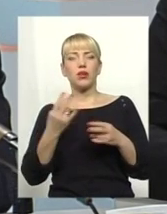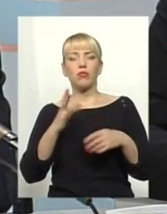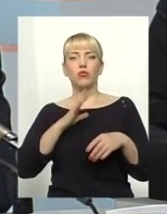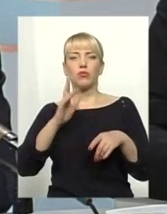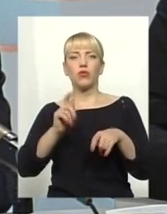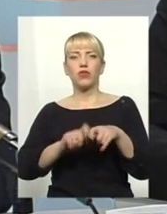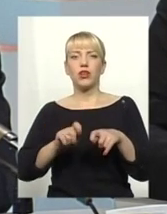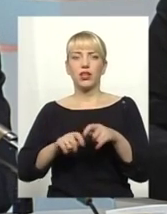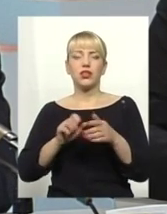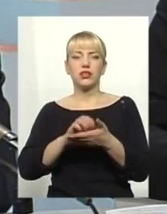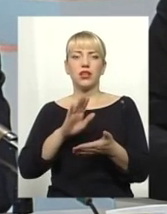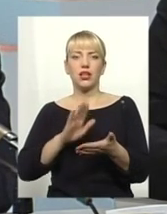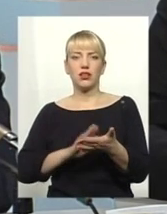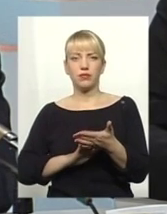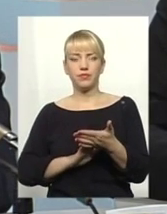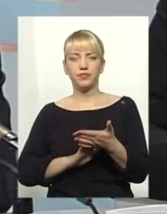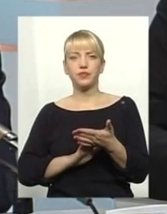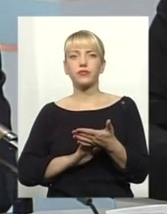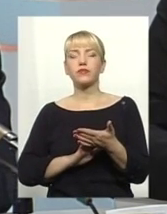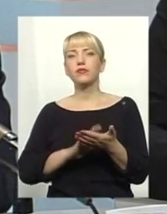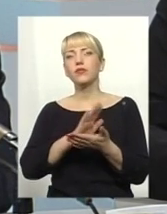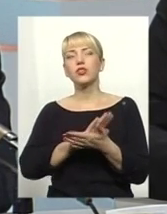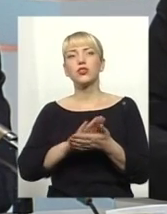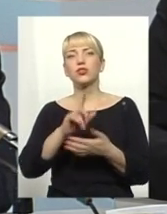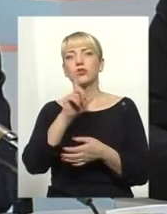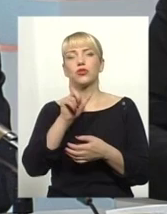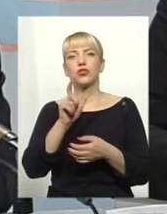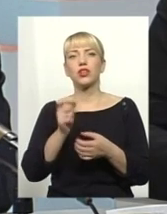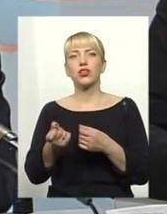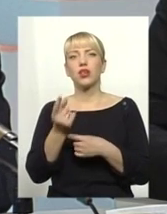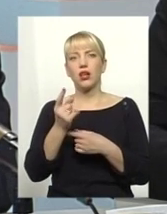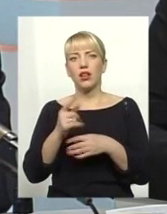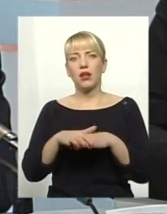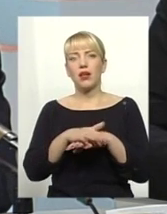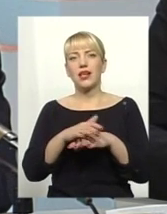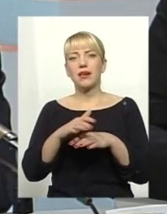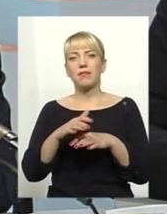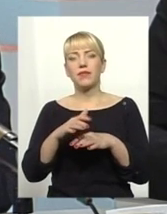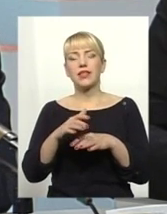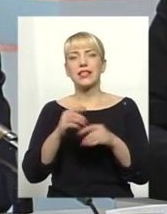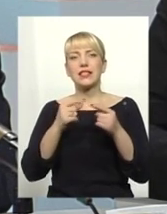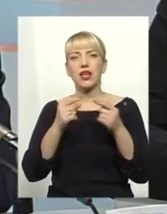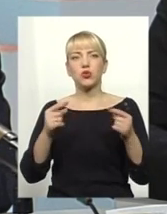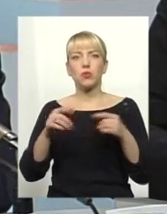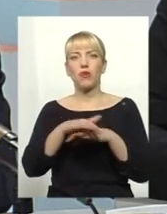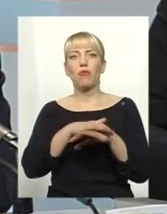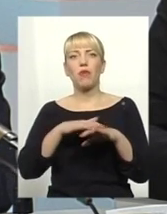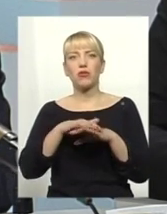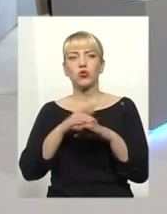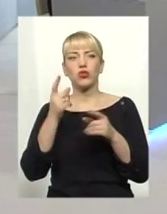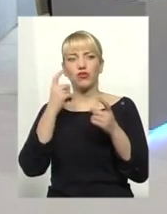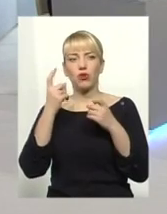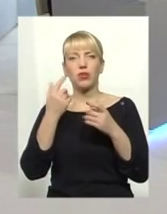чисто з джерел засобів національної інформації, ну і фактично статків їхнього життя.